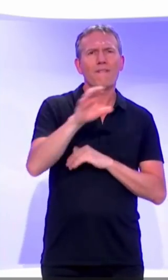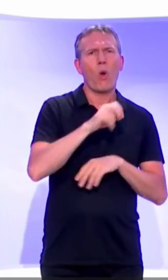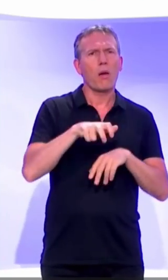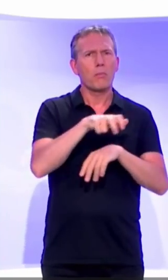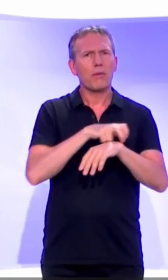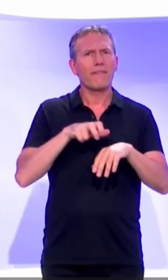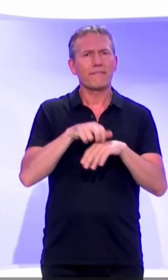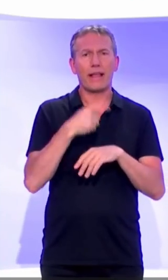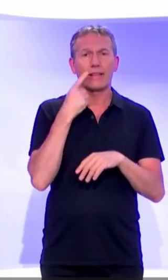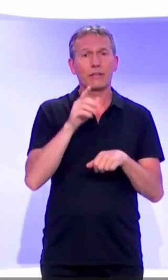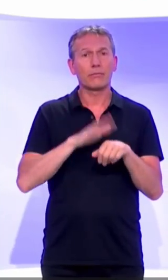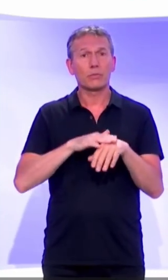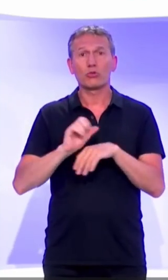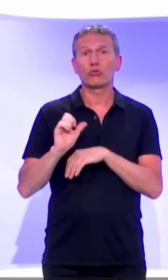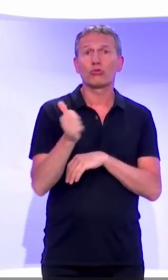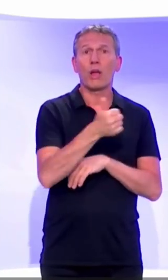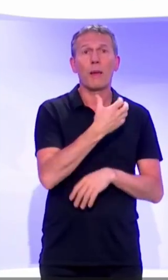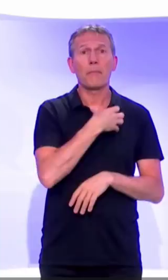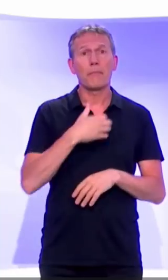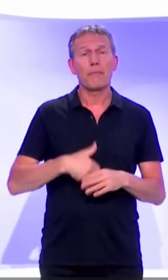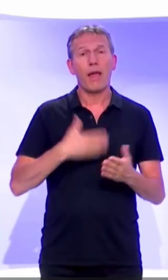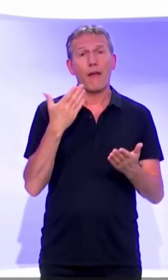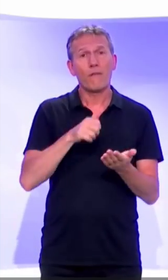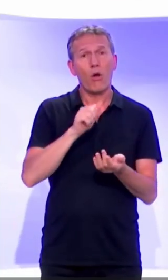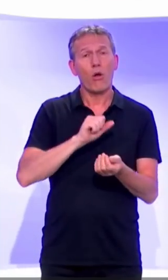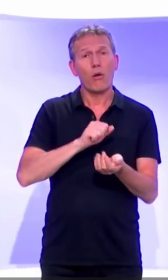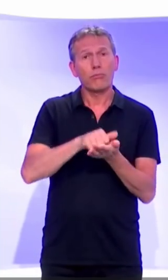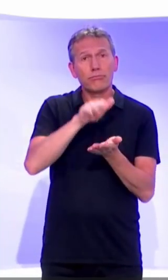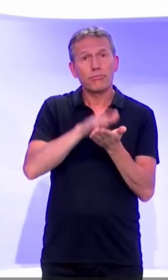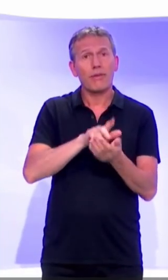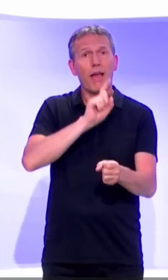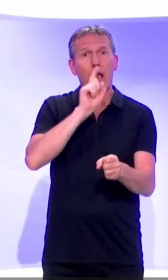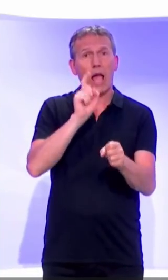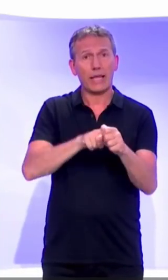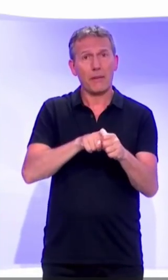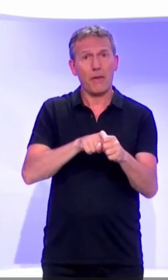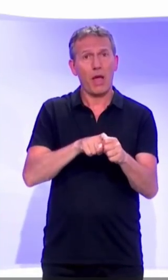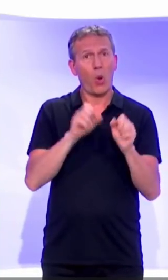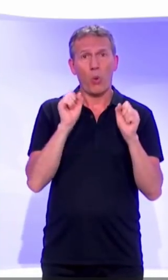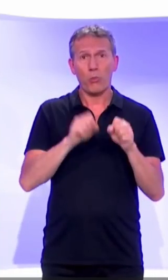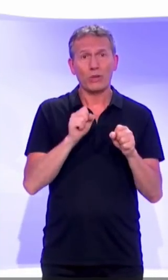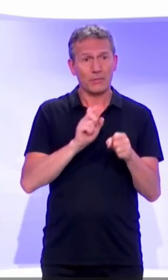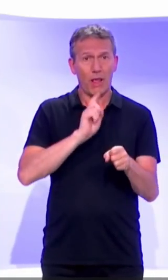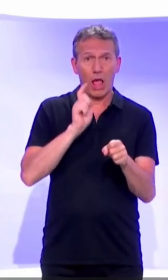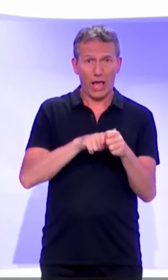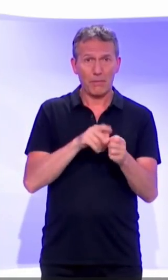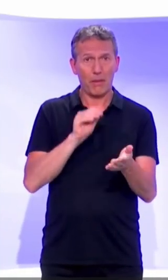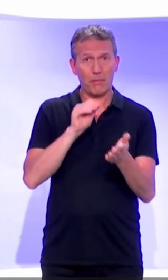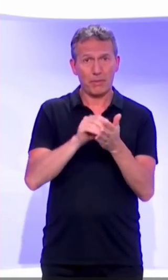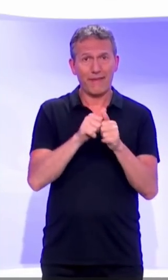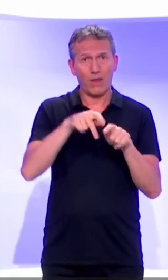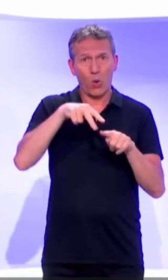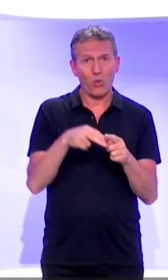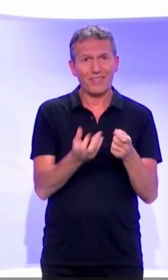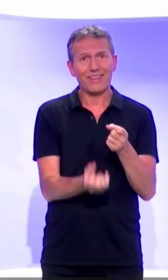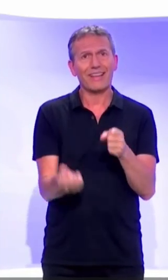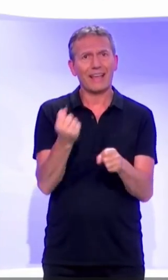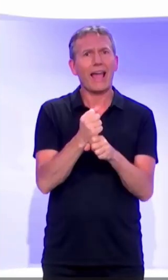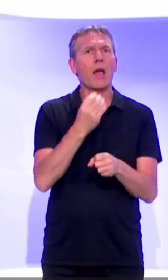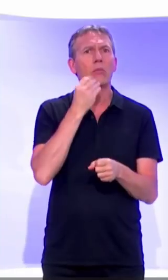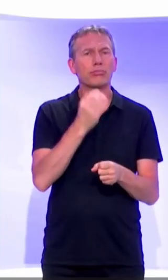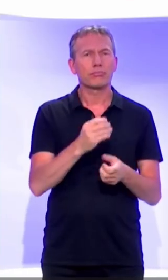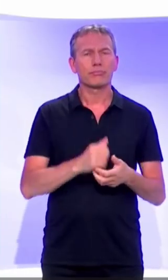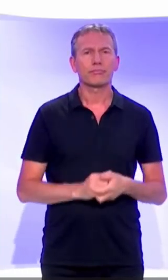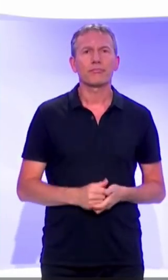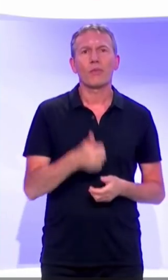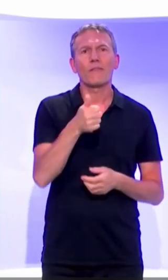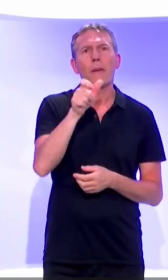que chaque maire qui sollicite un « agrément » puisse évidemment mettre ses outils en place. Sachez, monsieur le sénateur, que